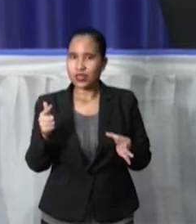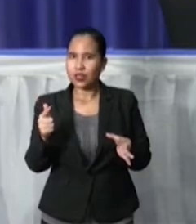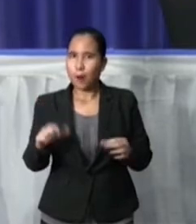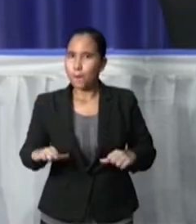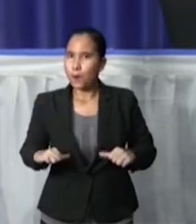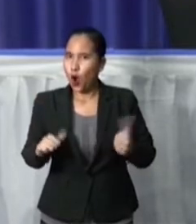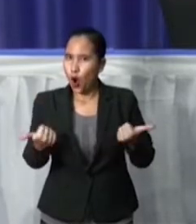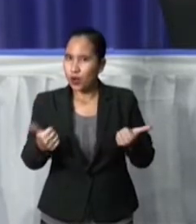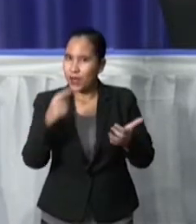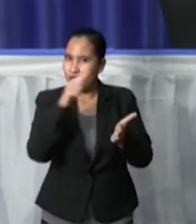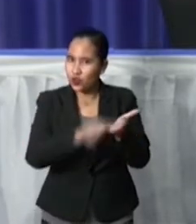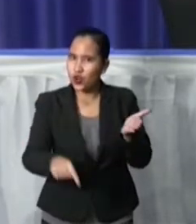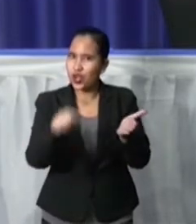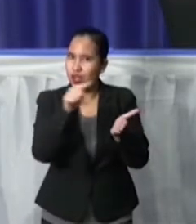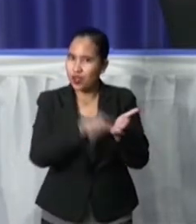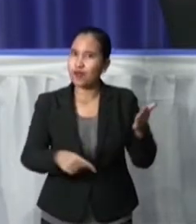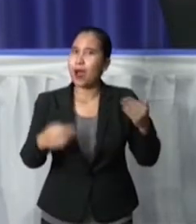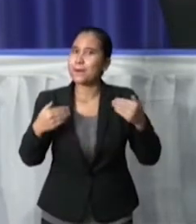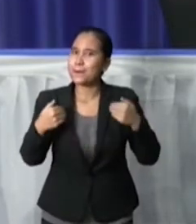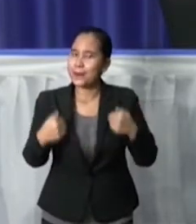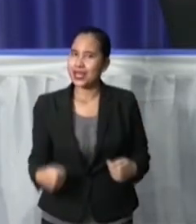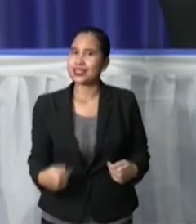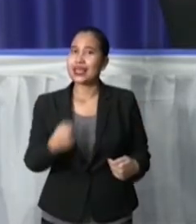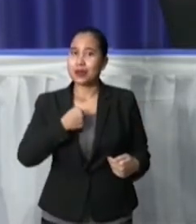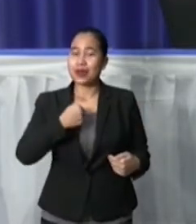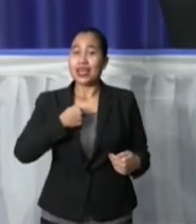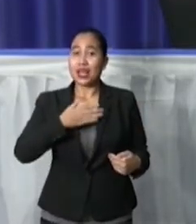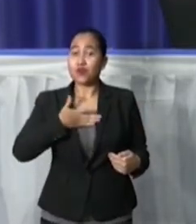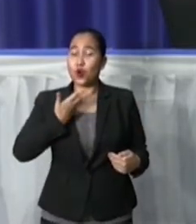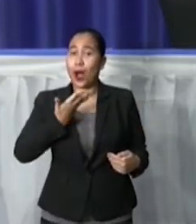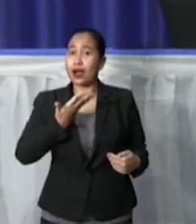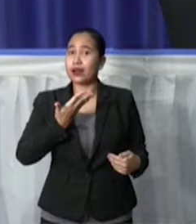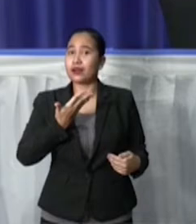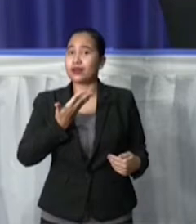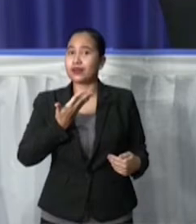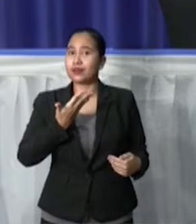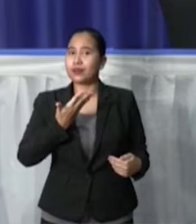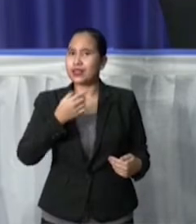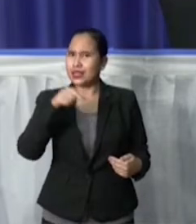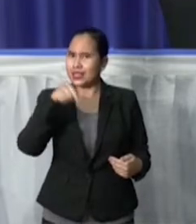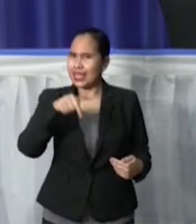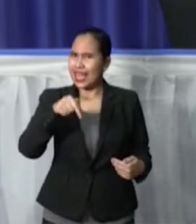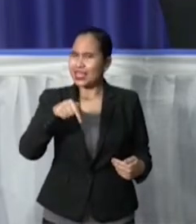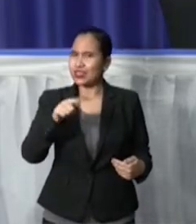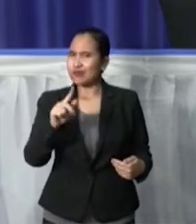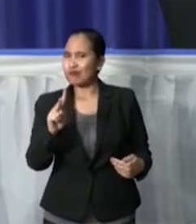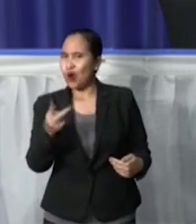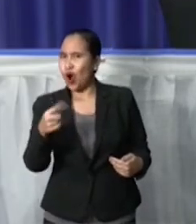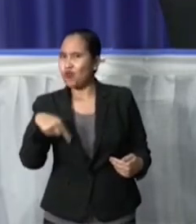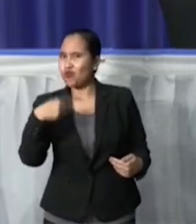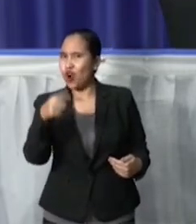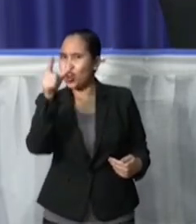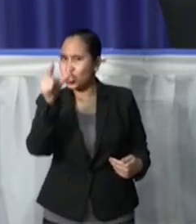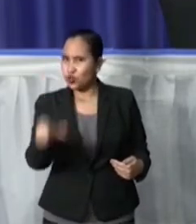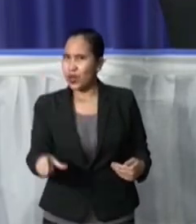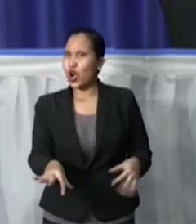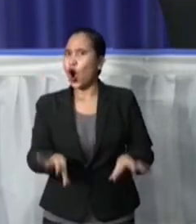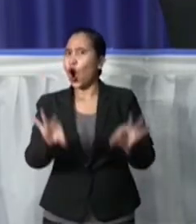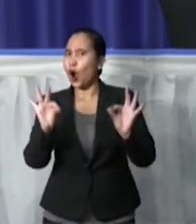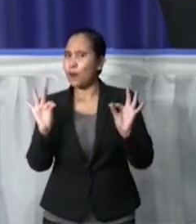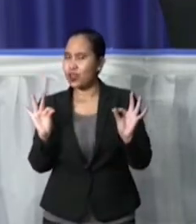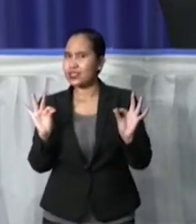bekeuren van mensen. Maar ik verwacht dat misschien deze week nog een volgende week er een oplossing daarin komt.